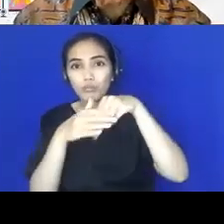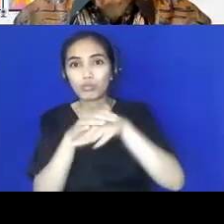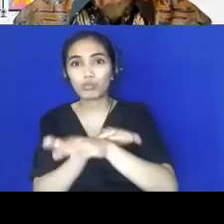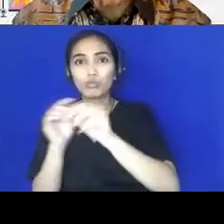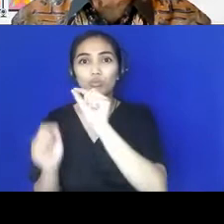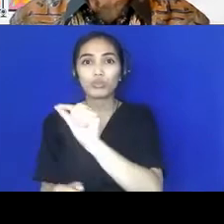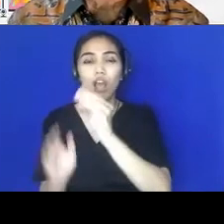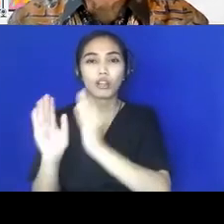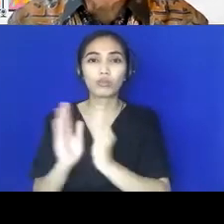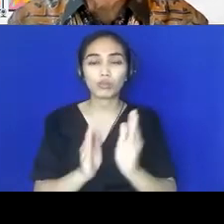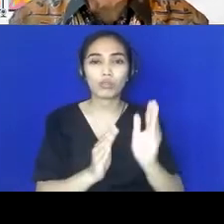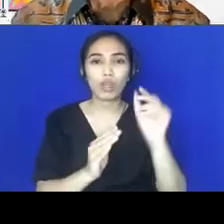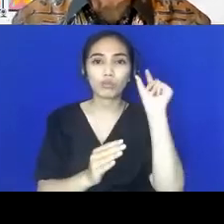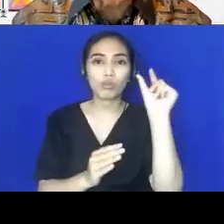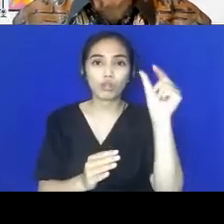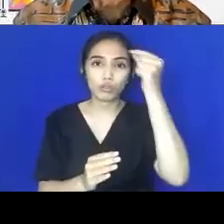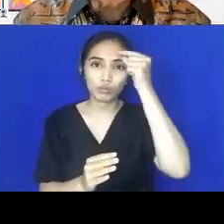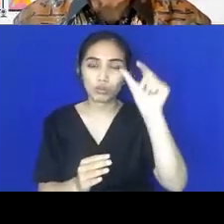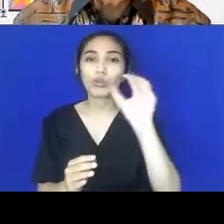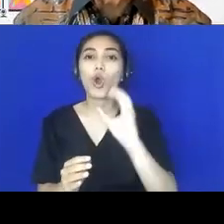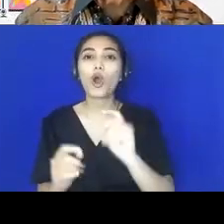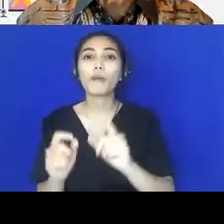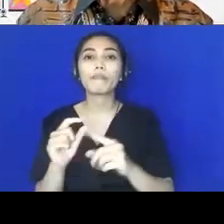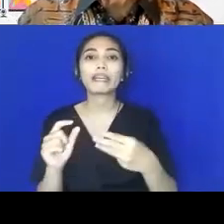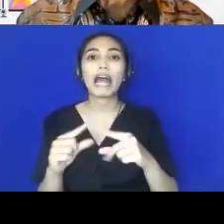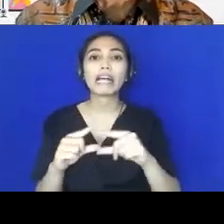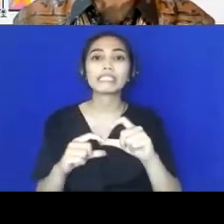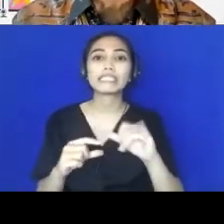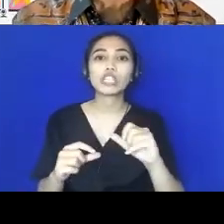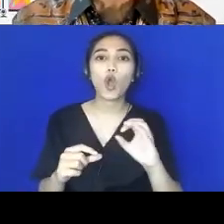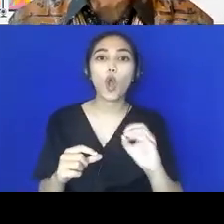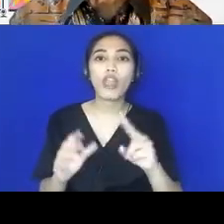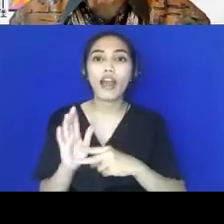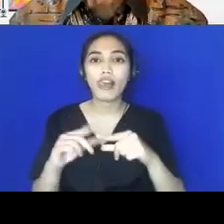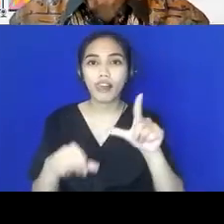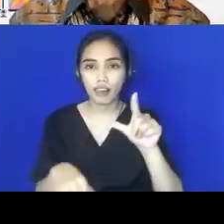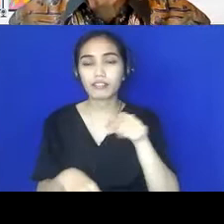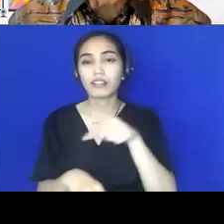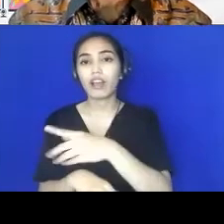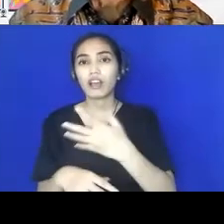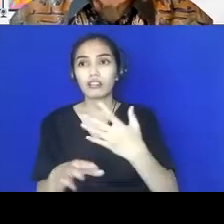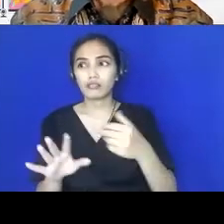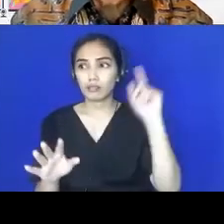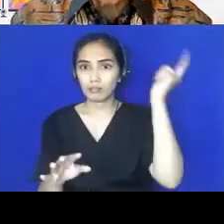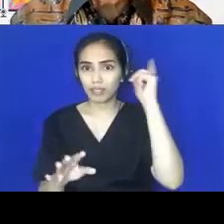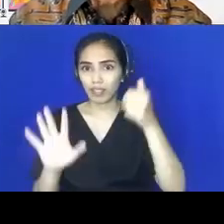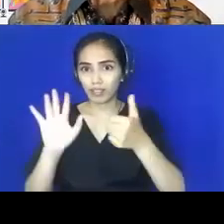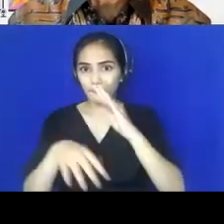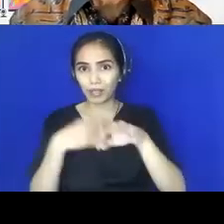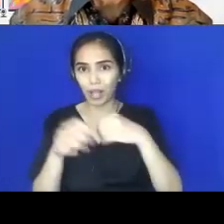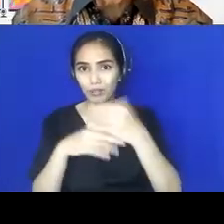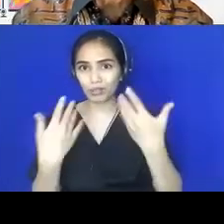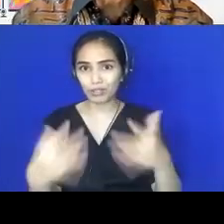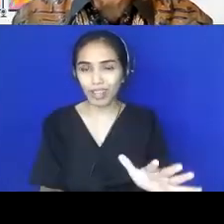dalam perpres itu diminta ada sub-gugus tugas, maka berhasil pemerintah 6 tahun sesudah perpres, baru